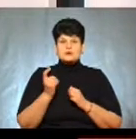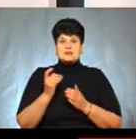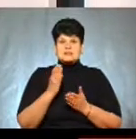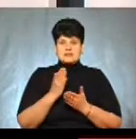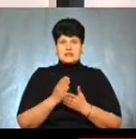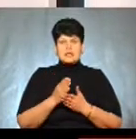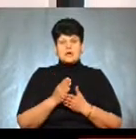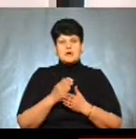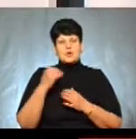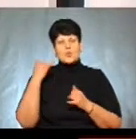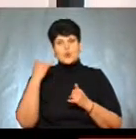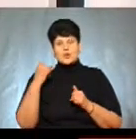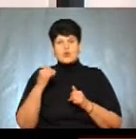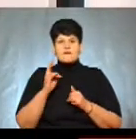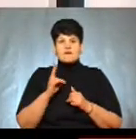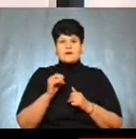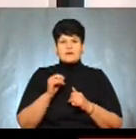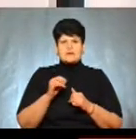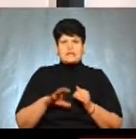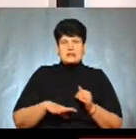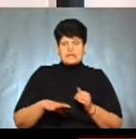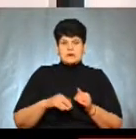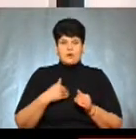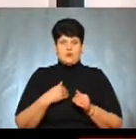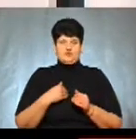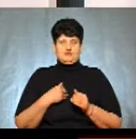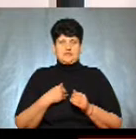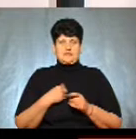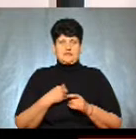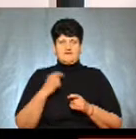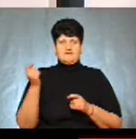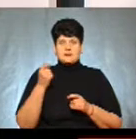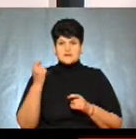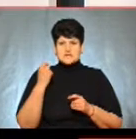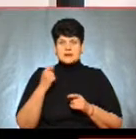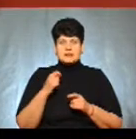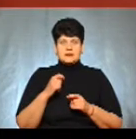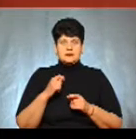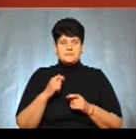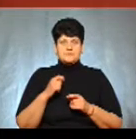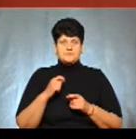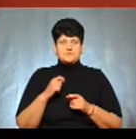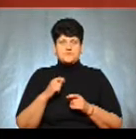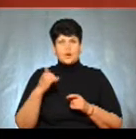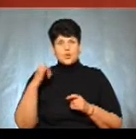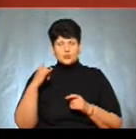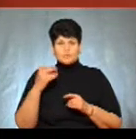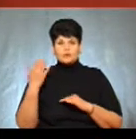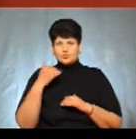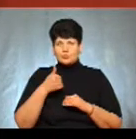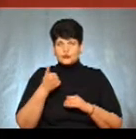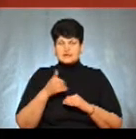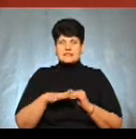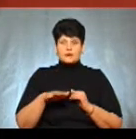корова чи кінь, тобто вони десь хочуть випасати, можливо, в таких цілях для випасу худоби. В минулому році на